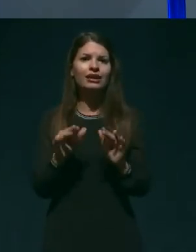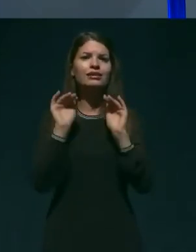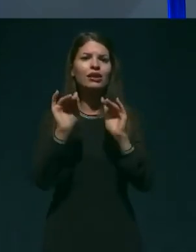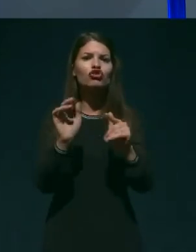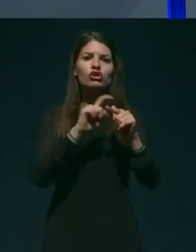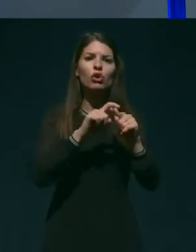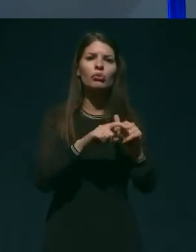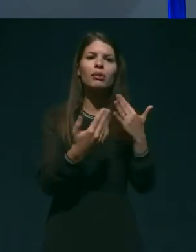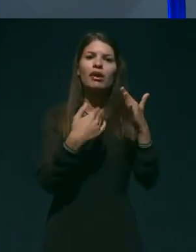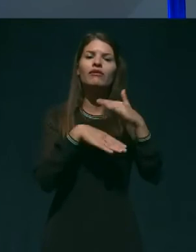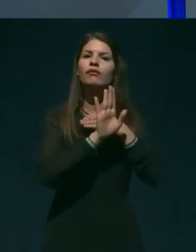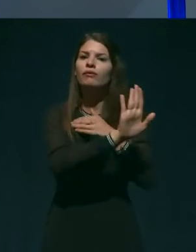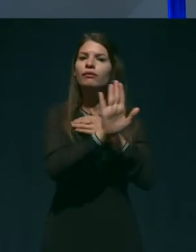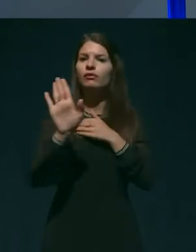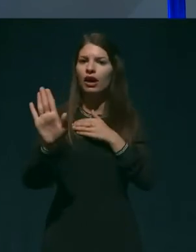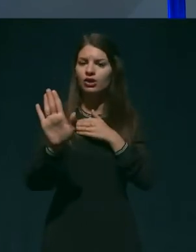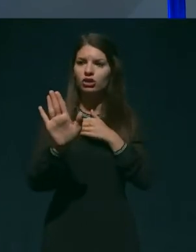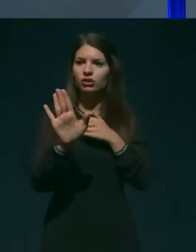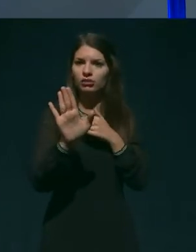bolnišnicah?